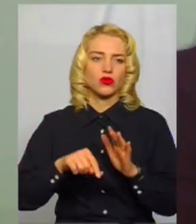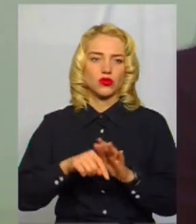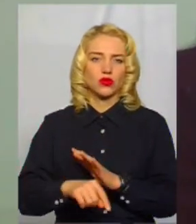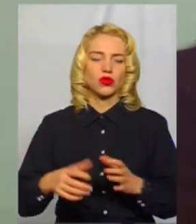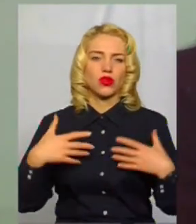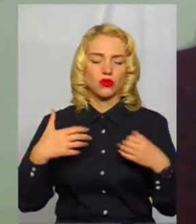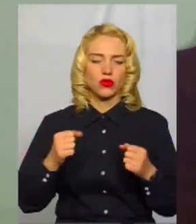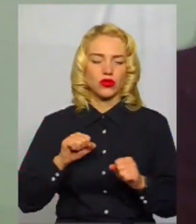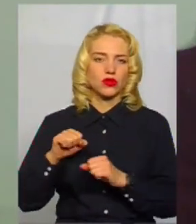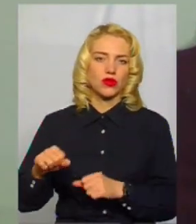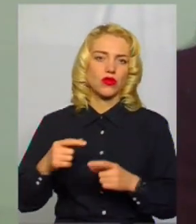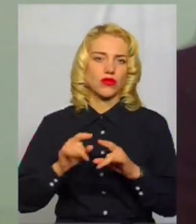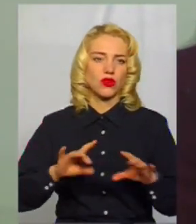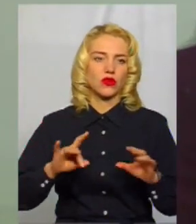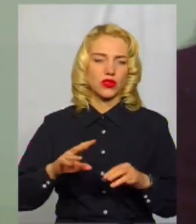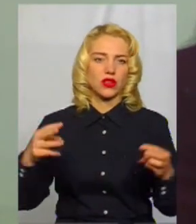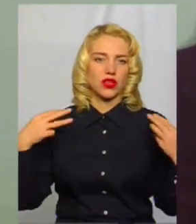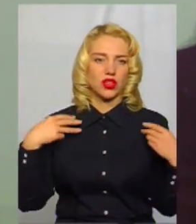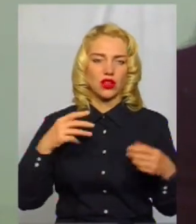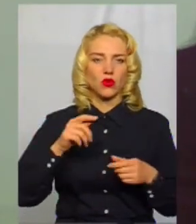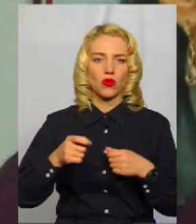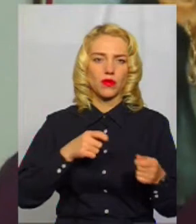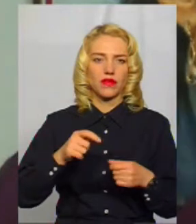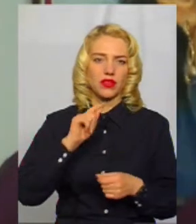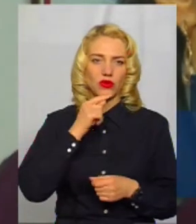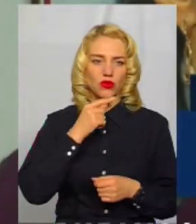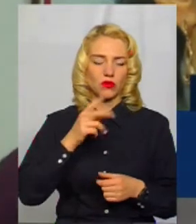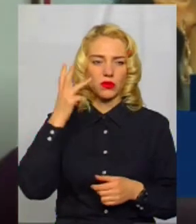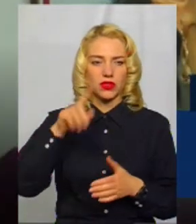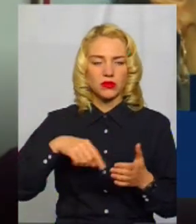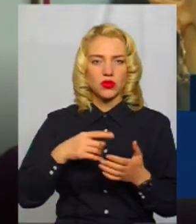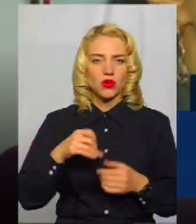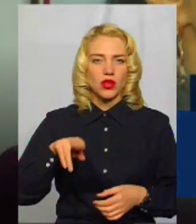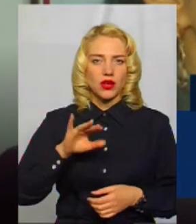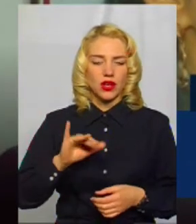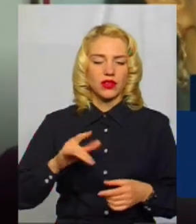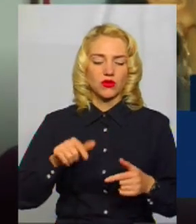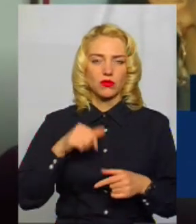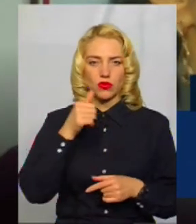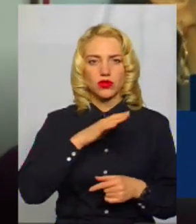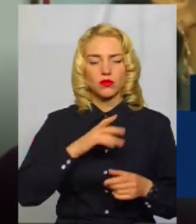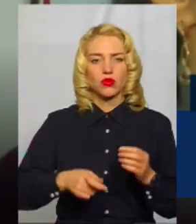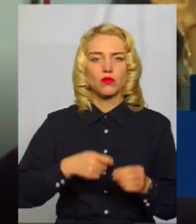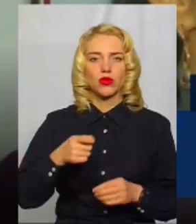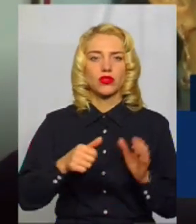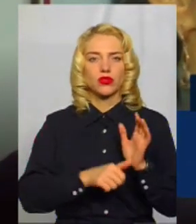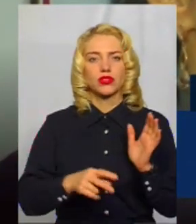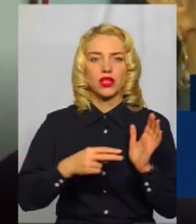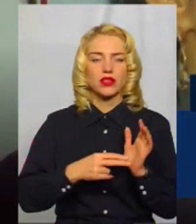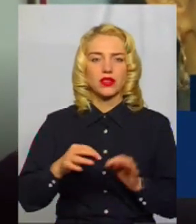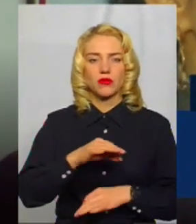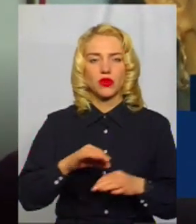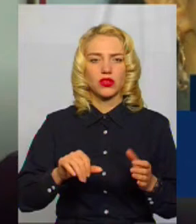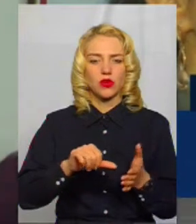Новодон, начальниця управління економіки Хмельницької міської ради. У цьому році було подано 67 проєктів на участь у